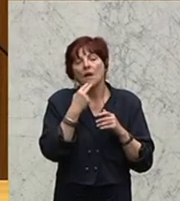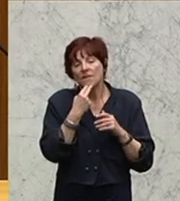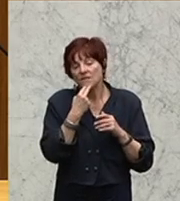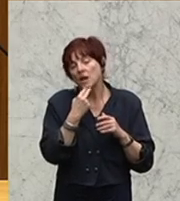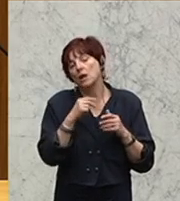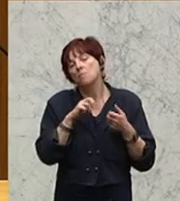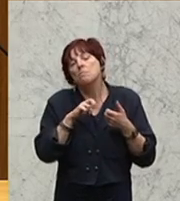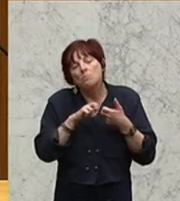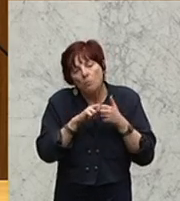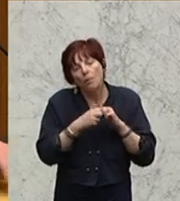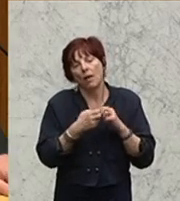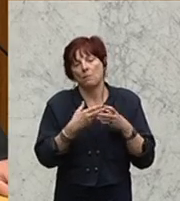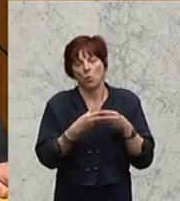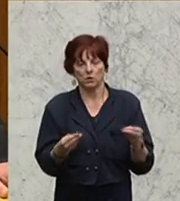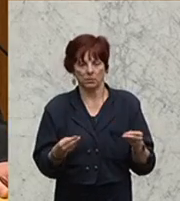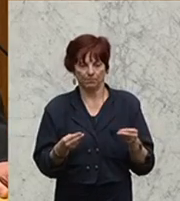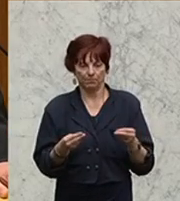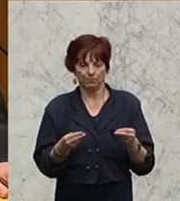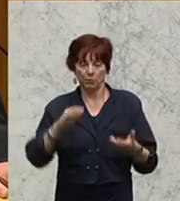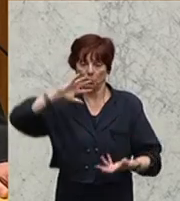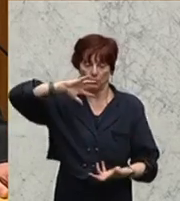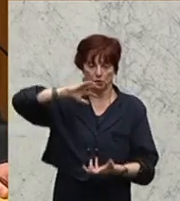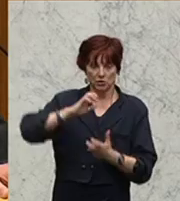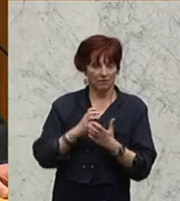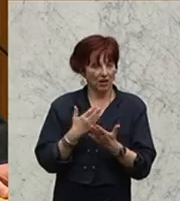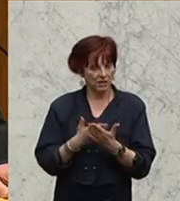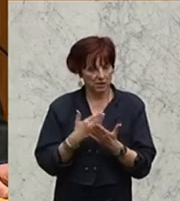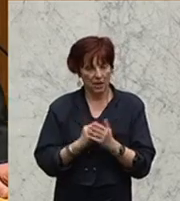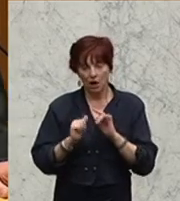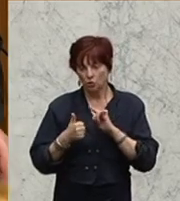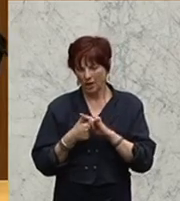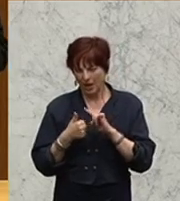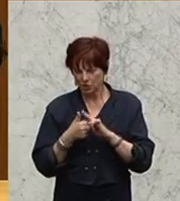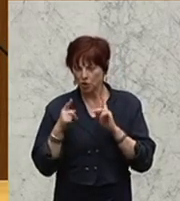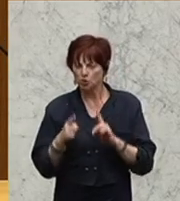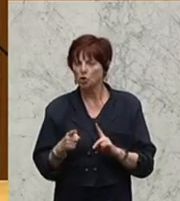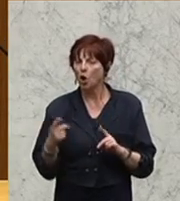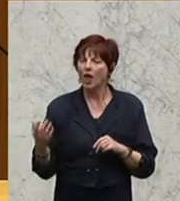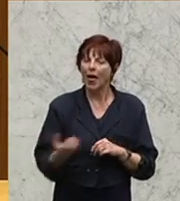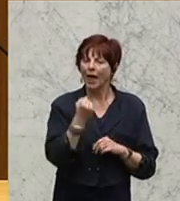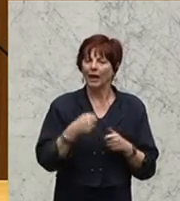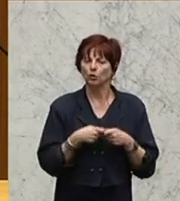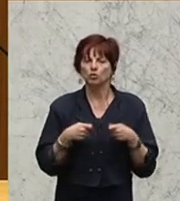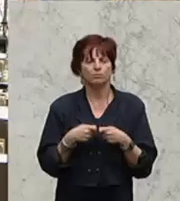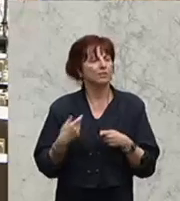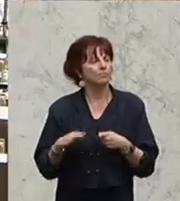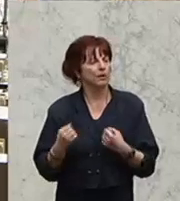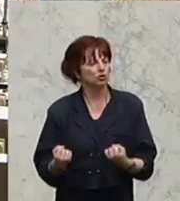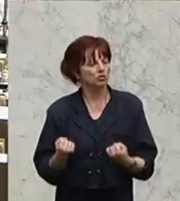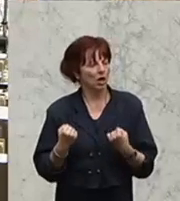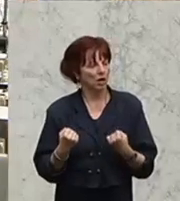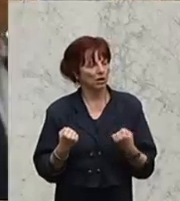zusammenfassen. Auf der einen Seite geht es um die Verstärkung von Rettungsmaßnahmen. Der Herr Bundeskanzler hat auf die